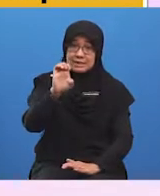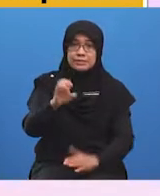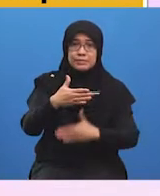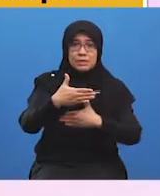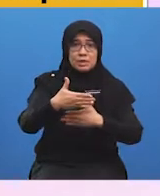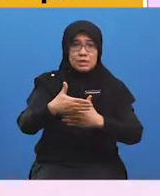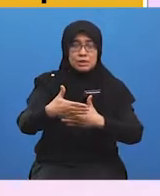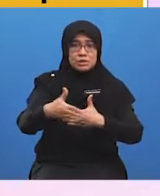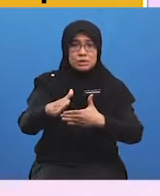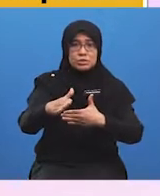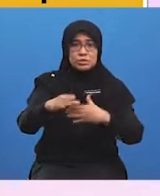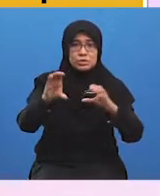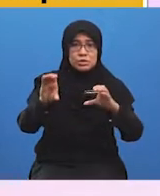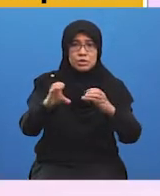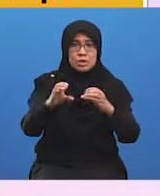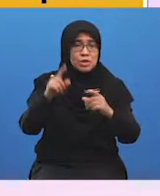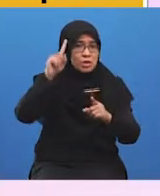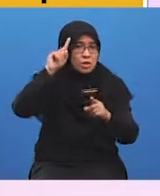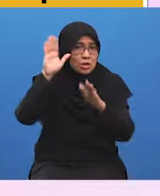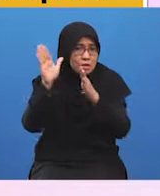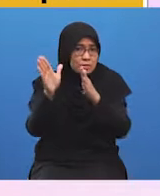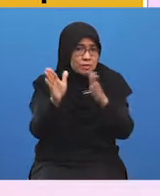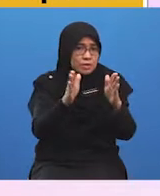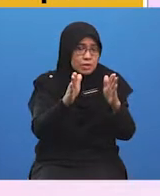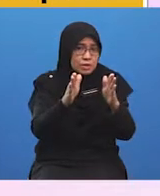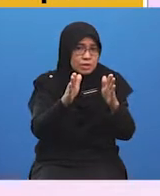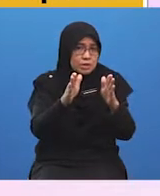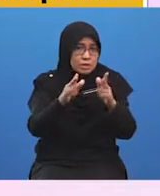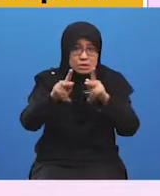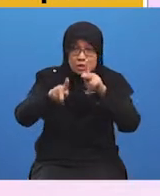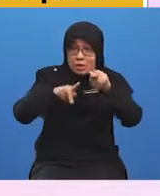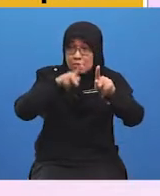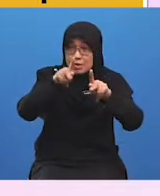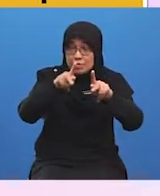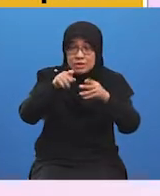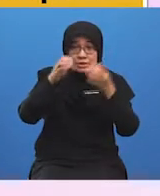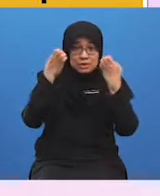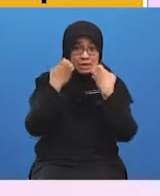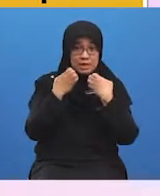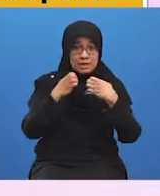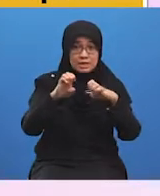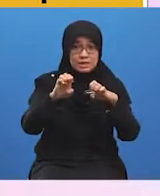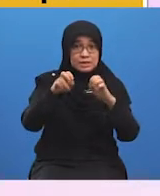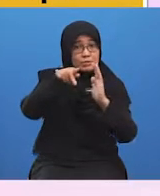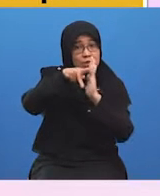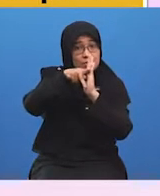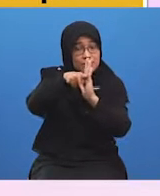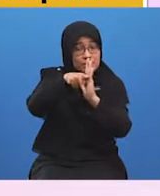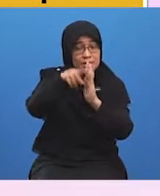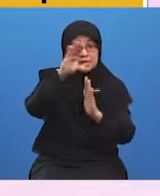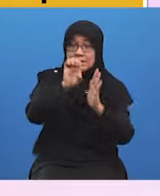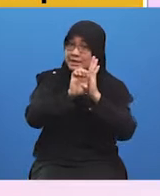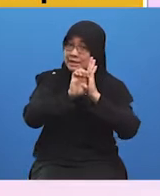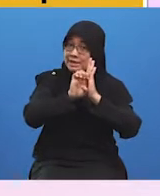telah menjalankan pelbagai strategi promosi ekspor seperti pameran, ekspor dan